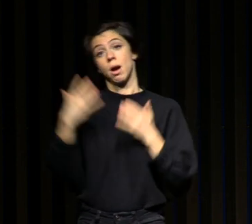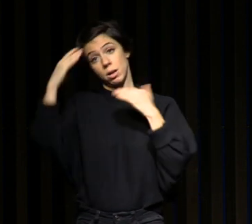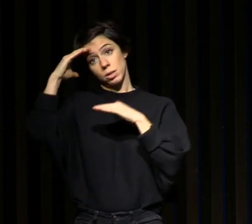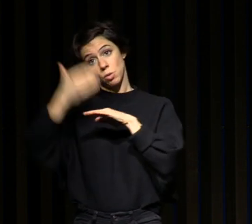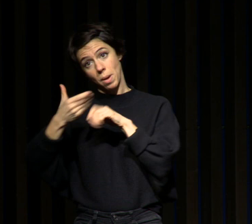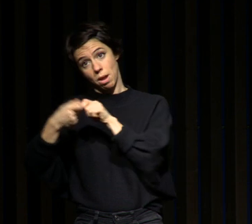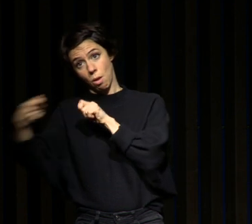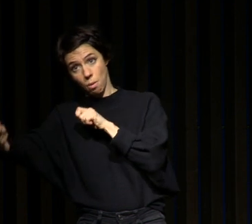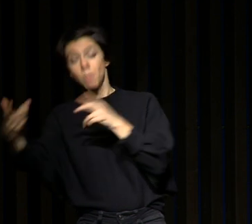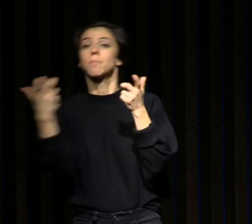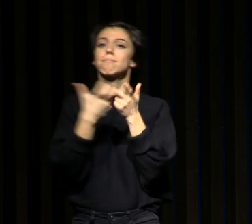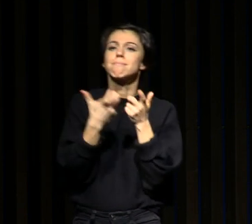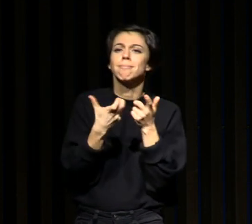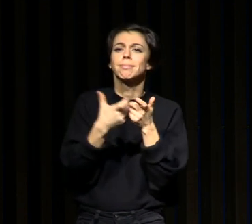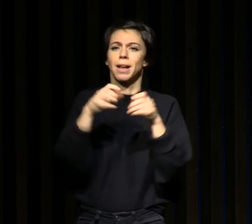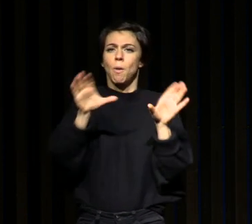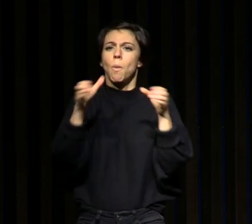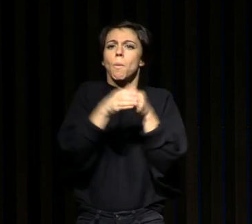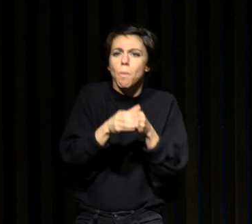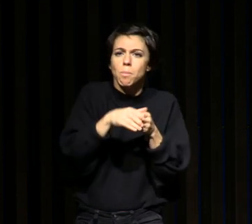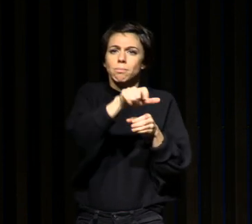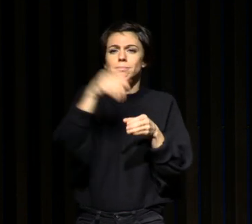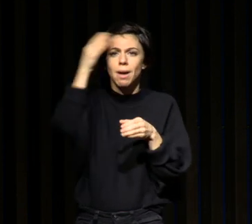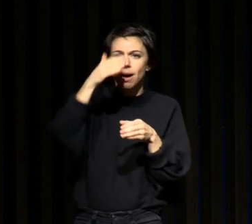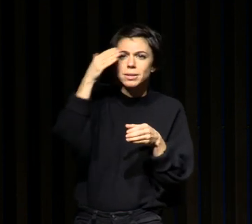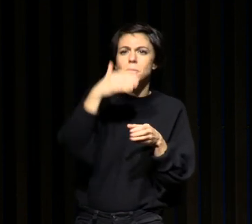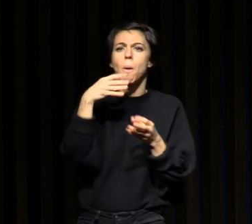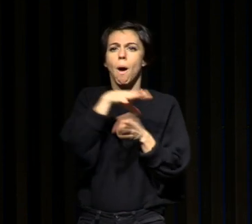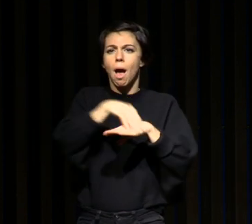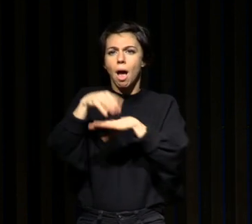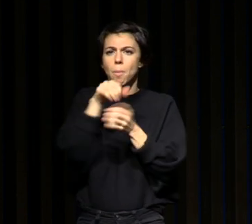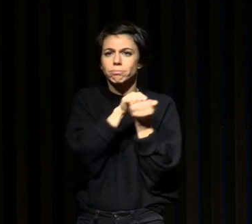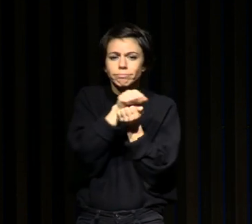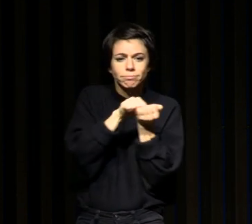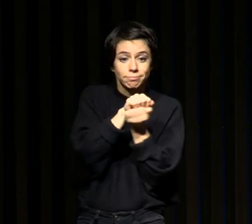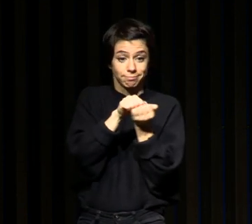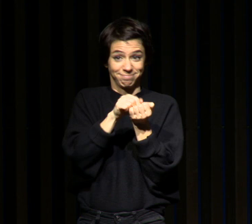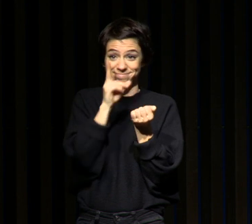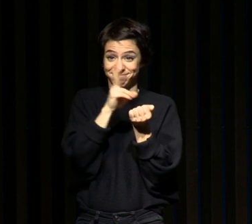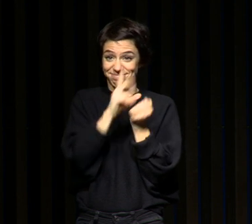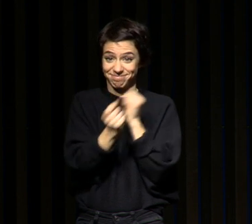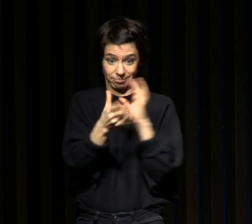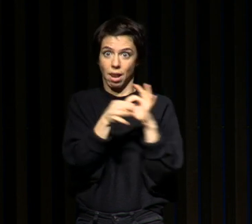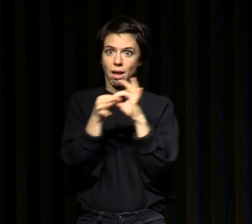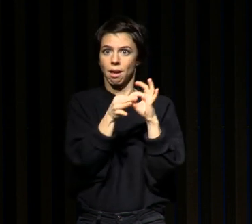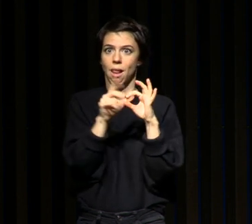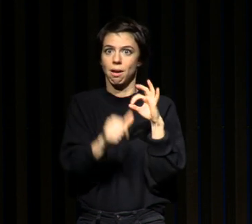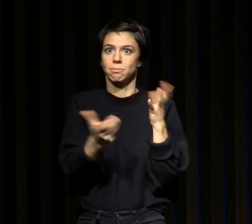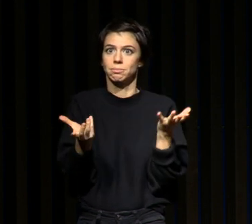les herbivores, il y a une relation assez linéaire entre le poids du corps et la durée de sommeil. De façon assez surprenante, par exemple,